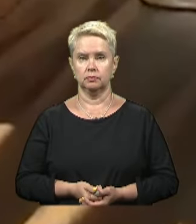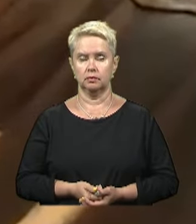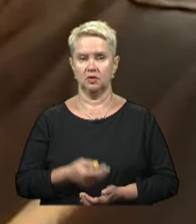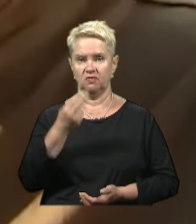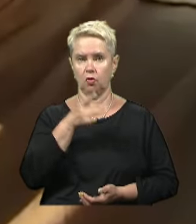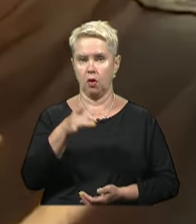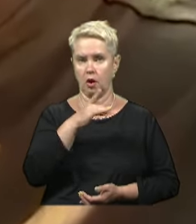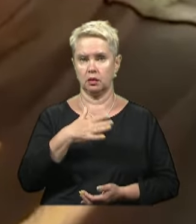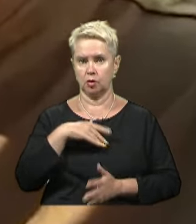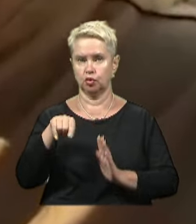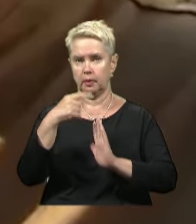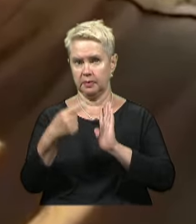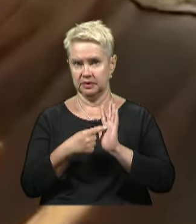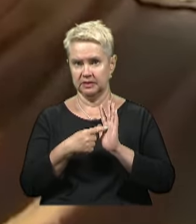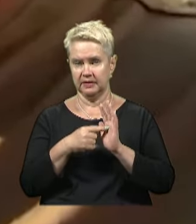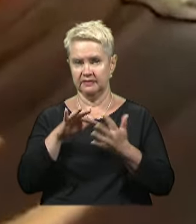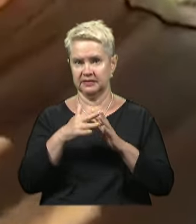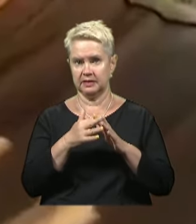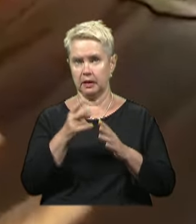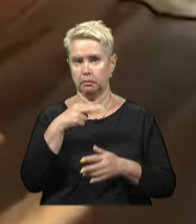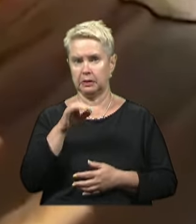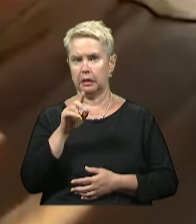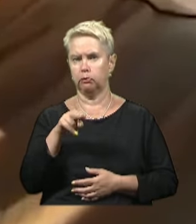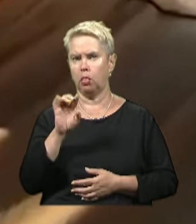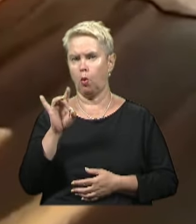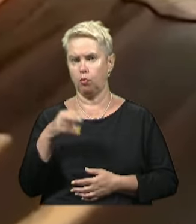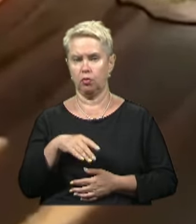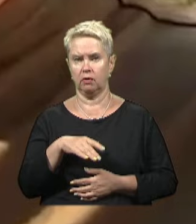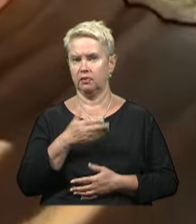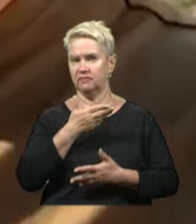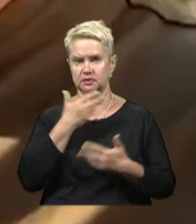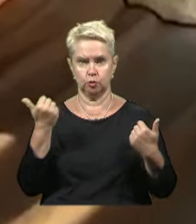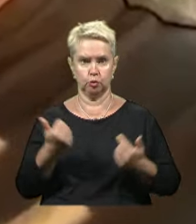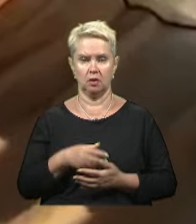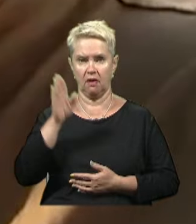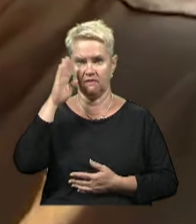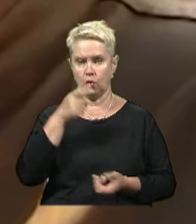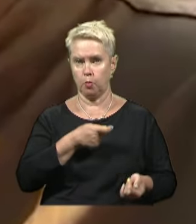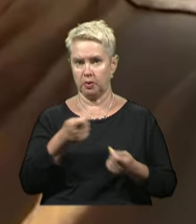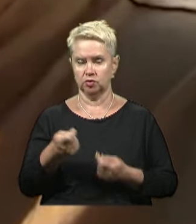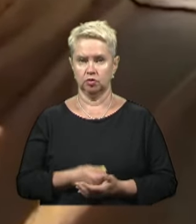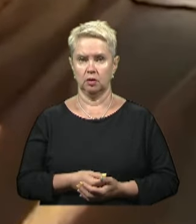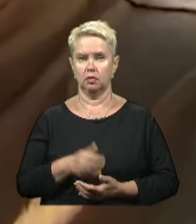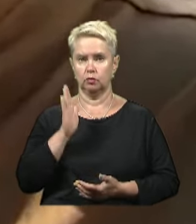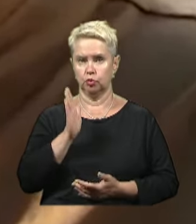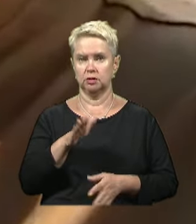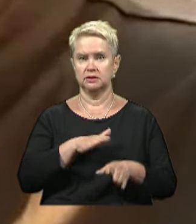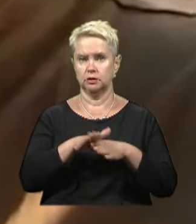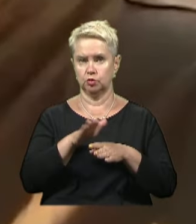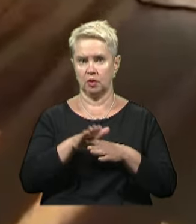мікрорайонах нашого міста і в селі Підлипному зараз практично відсутнє водопостачання. Буде здійснюватися